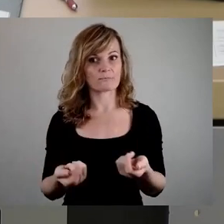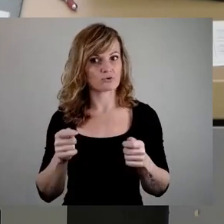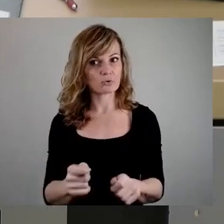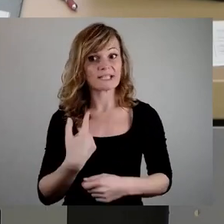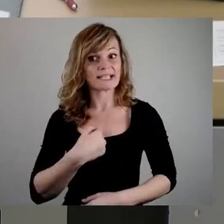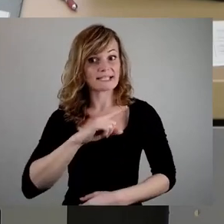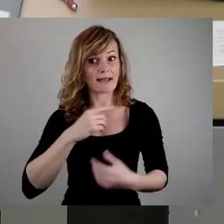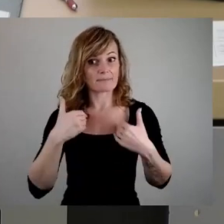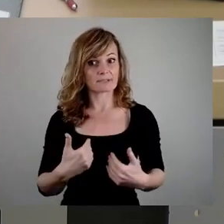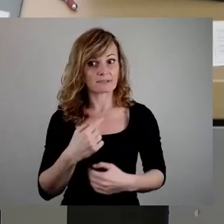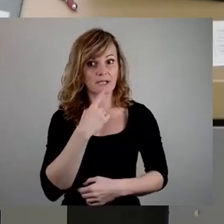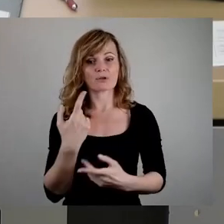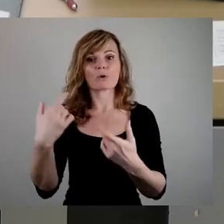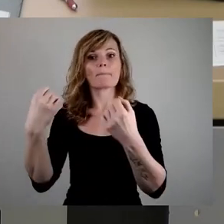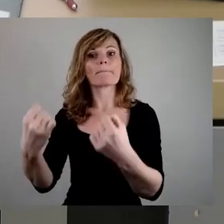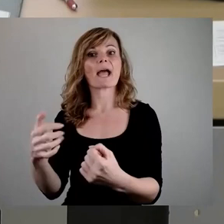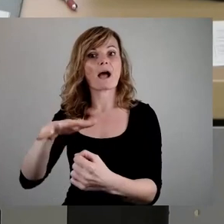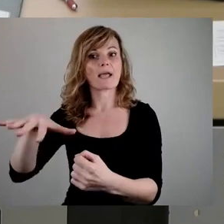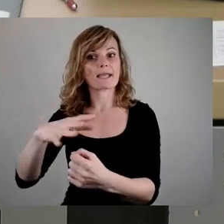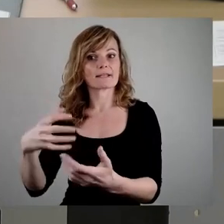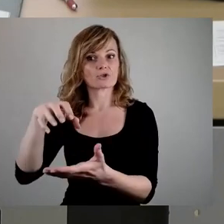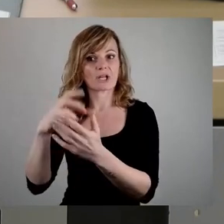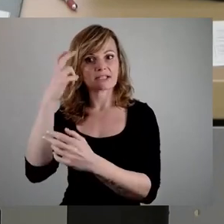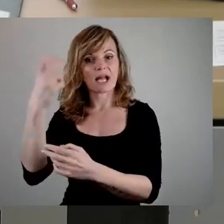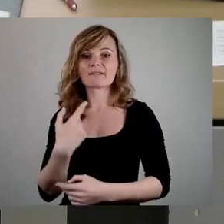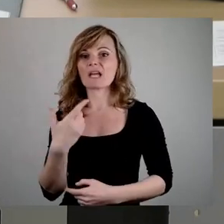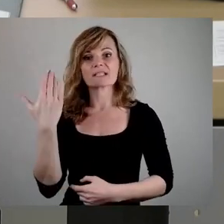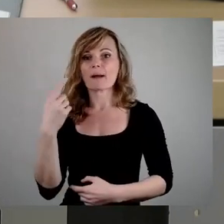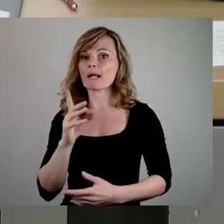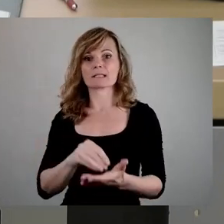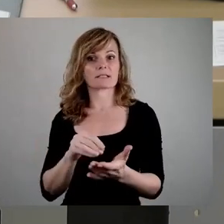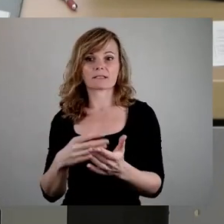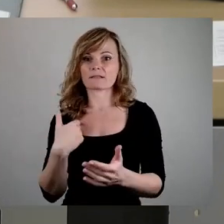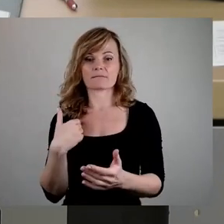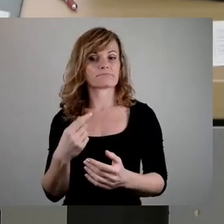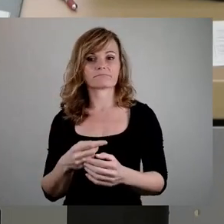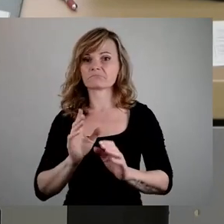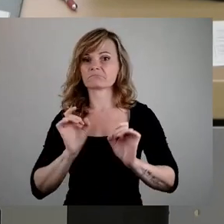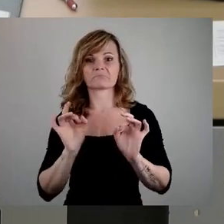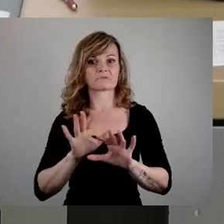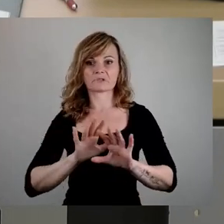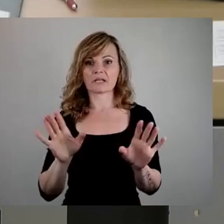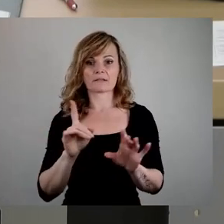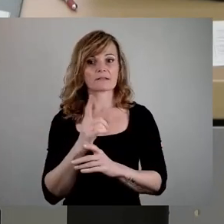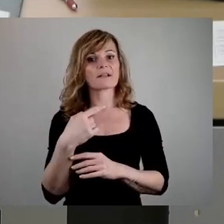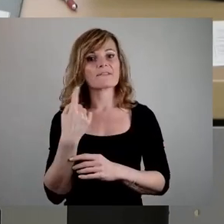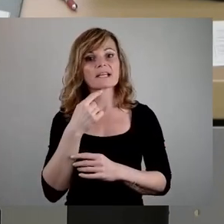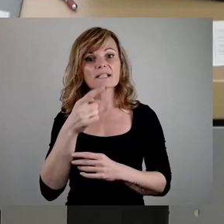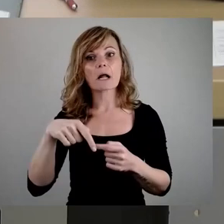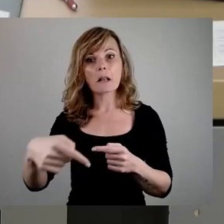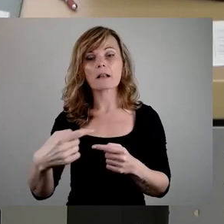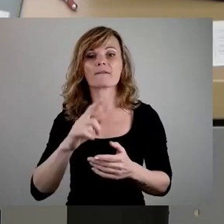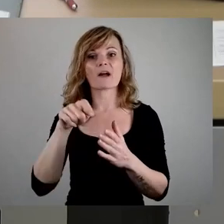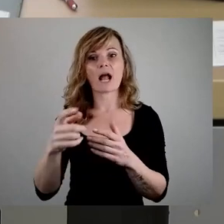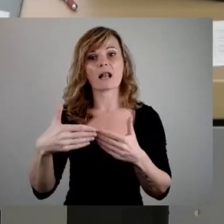also es war eine Mehrheit des Stadtrates, wir haben das damals so nicht mitgemacht, habe ich gesagt, wir werden uns zu diesem Thema in dieser Wahlperiode noch mal